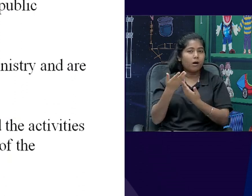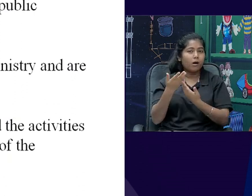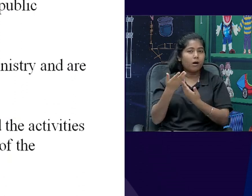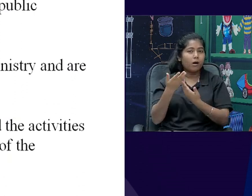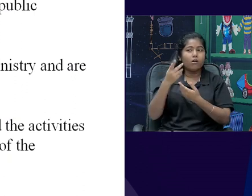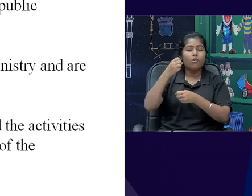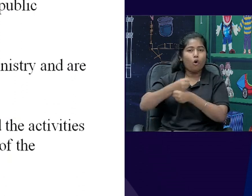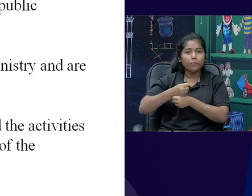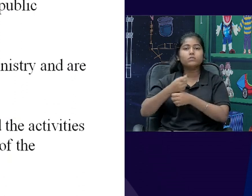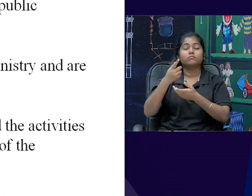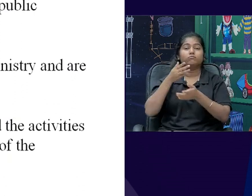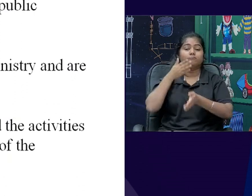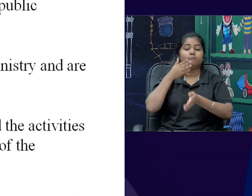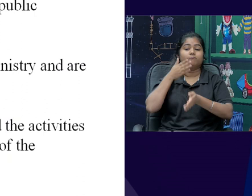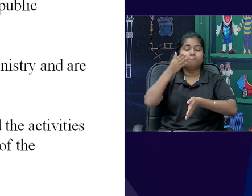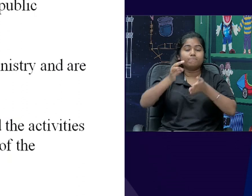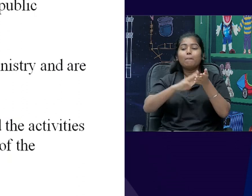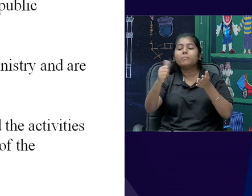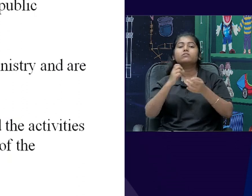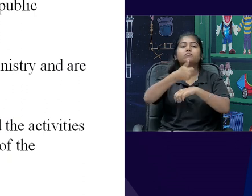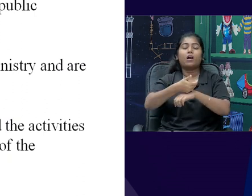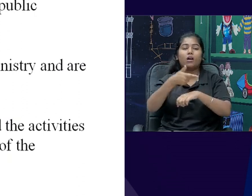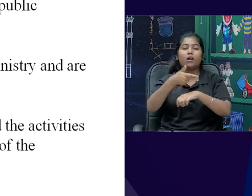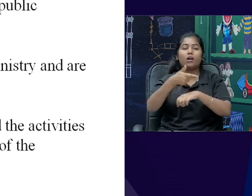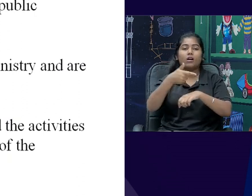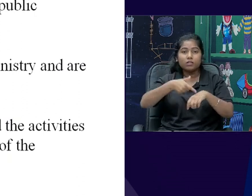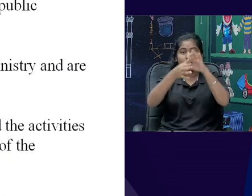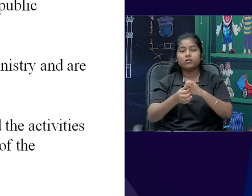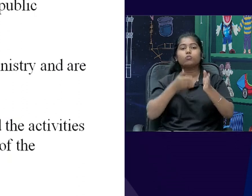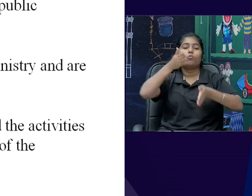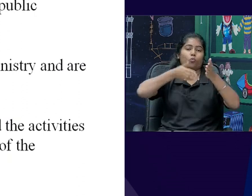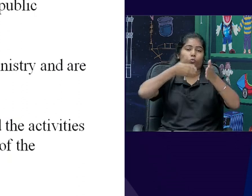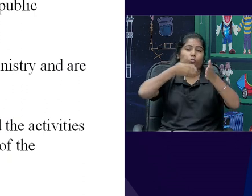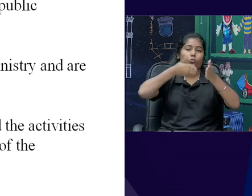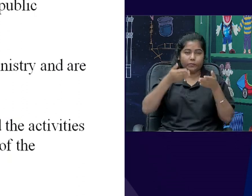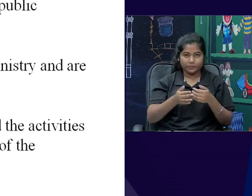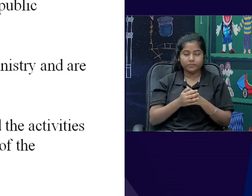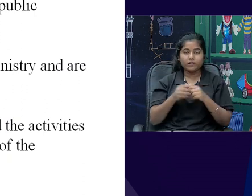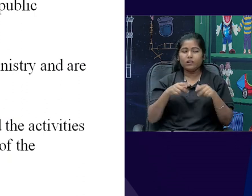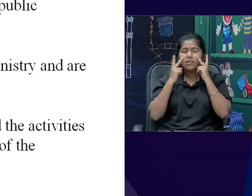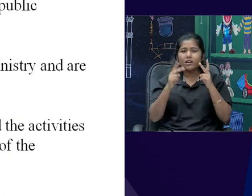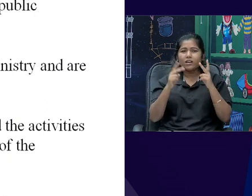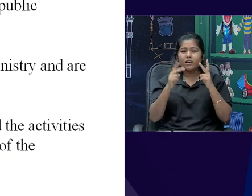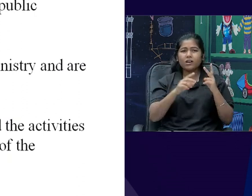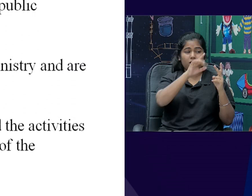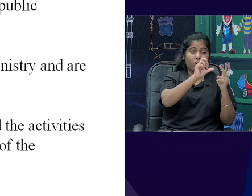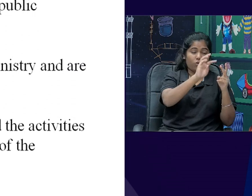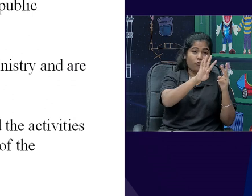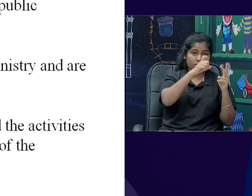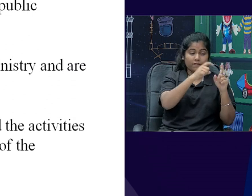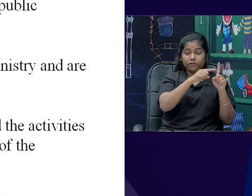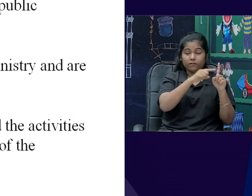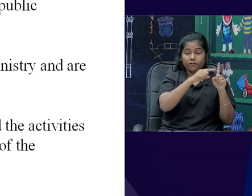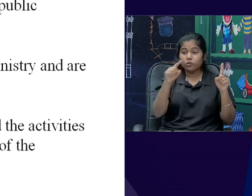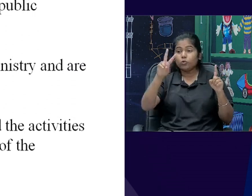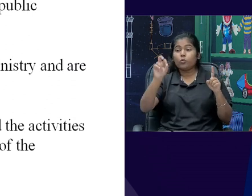की, आज भी railway minister है, बर हम देख रहे हैं कि from 1947 to 2022, आज के time